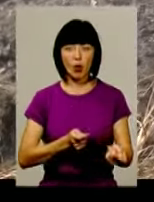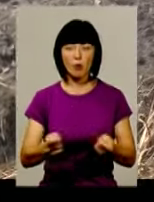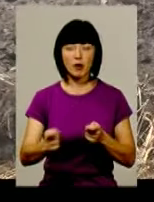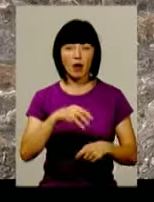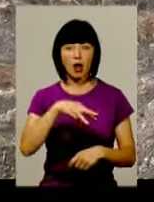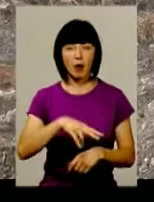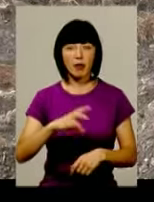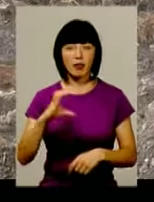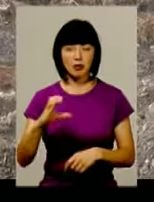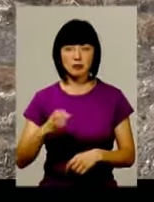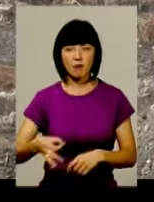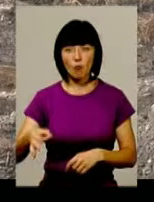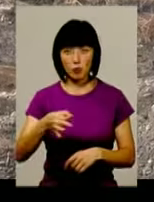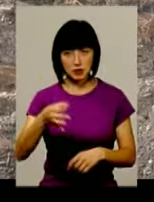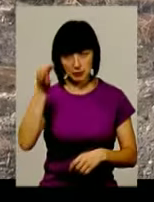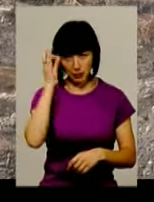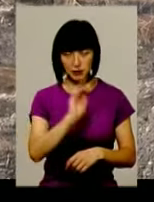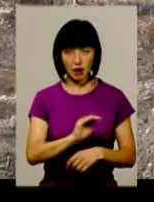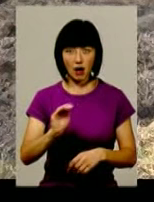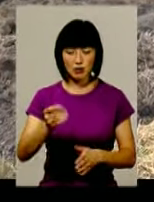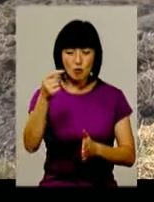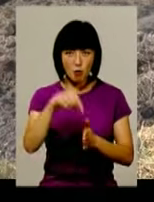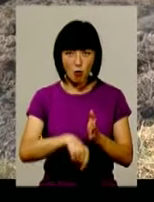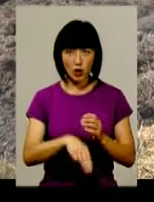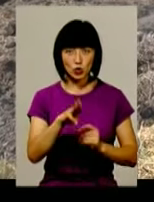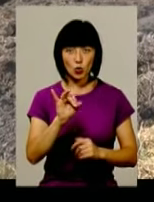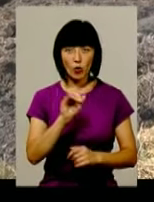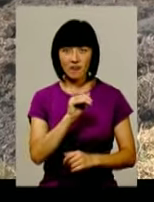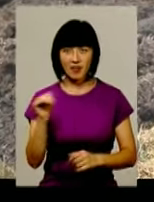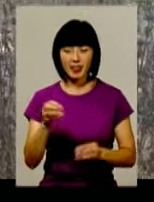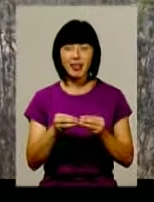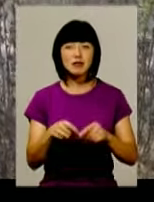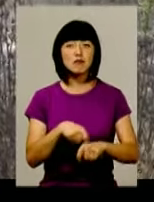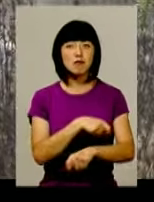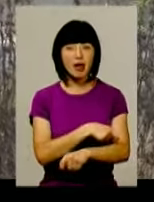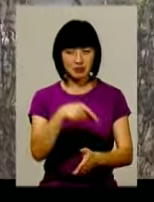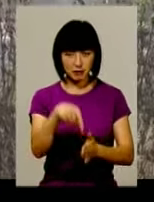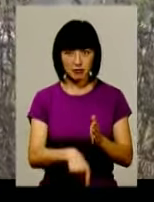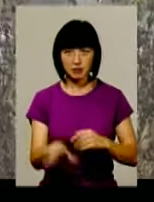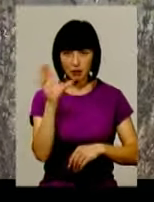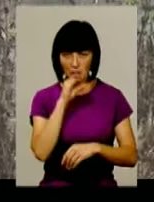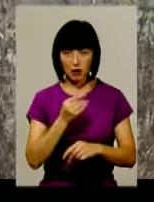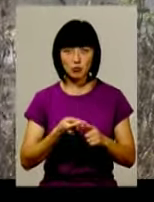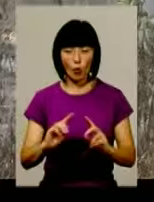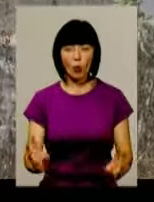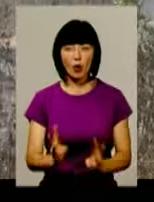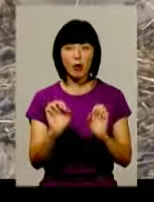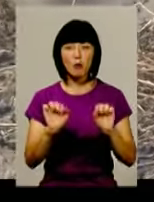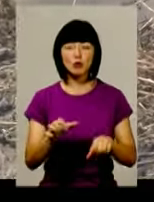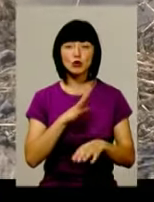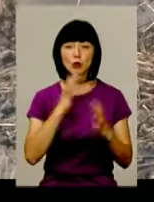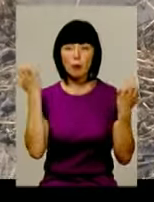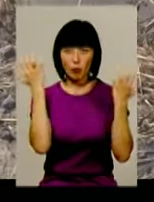ДСНС в області нагадує подолянам поклади торфу сягають 10-метрової глибини. Тому його горіння може